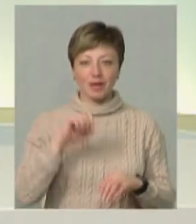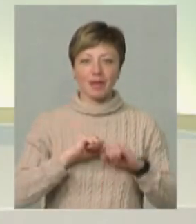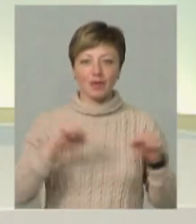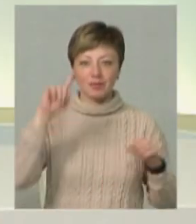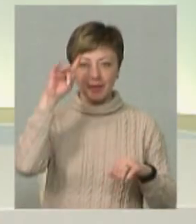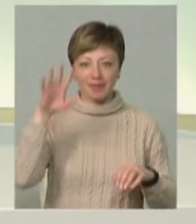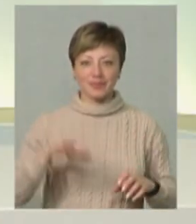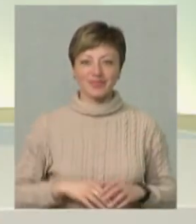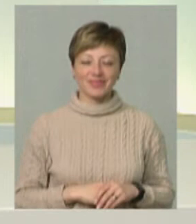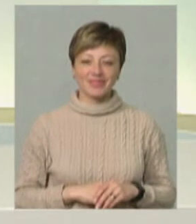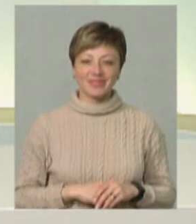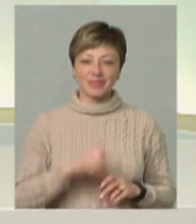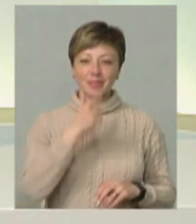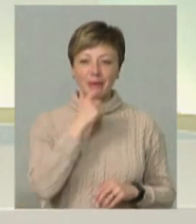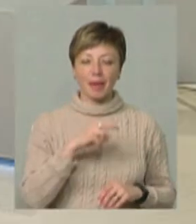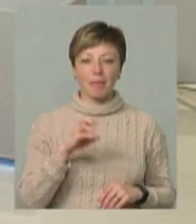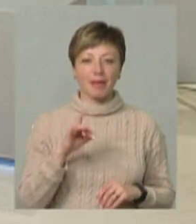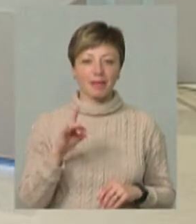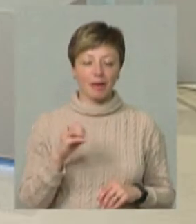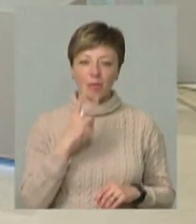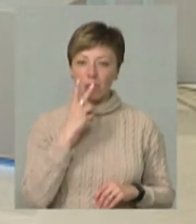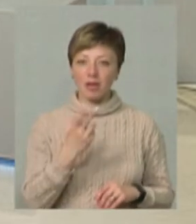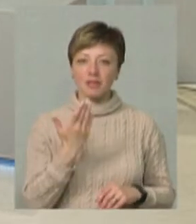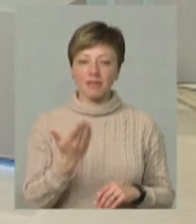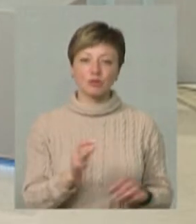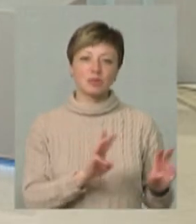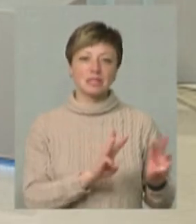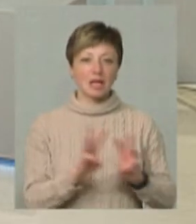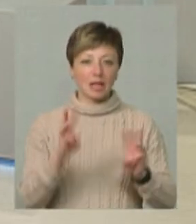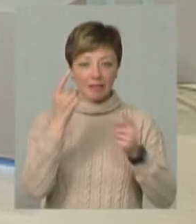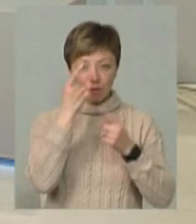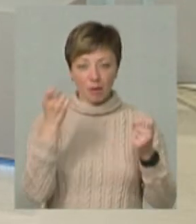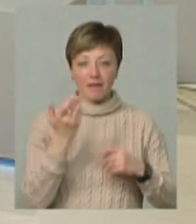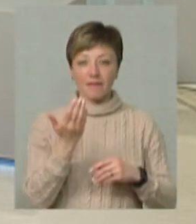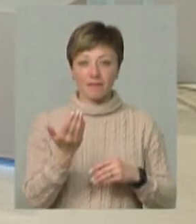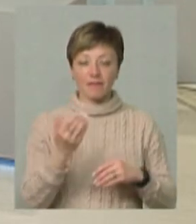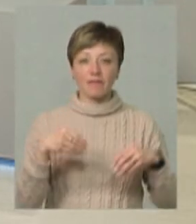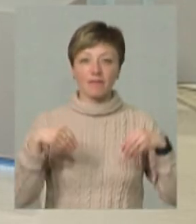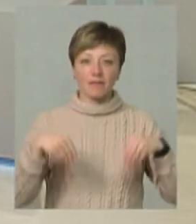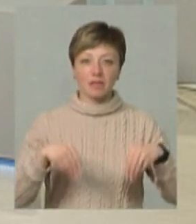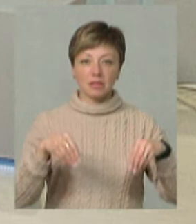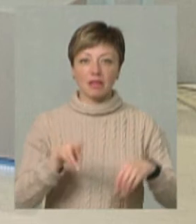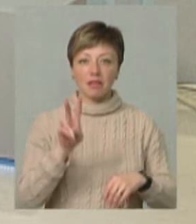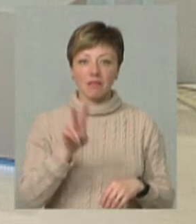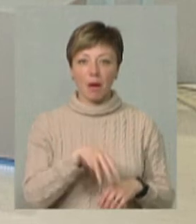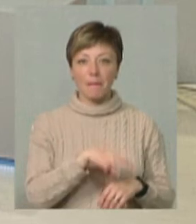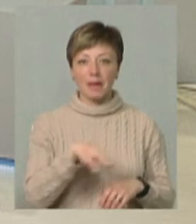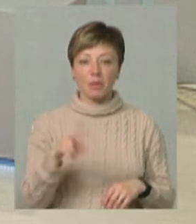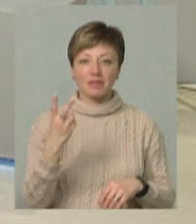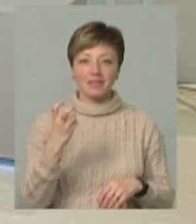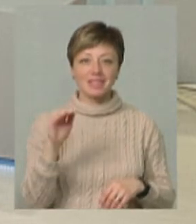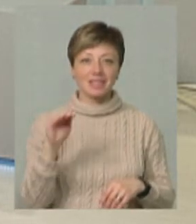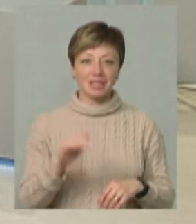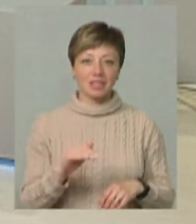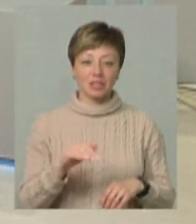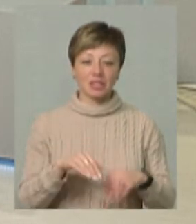Героям слава! Пане Петре, побачила на вашому сайті інформацію про те, що висадили понад 2 мільйони 200 тисяч